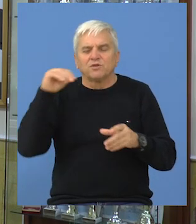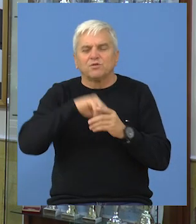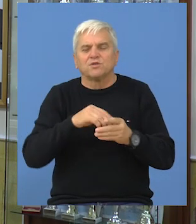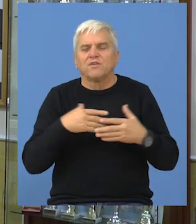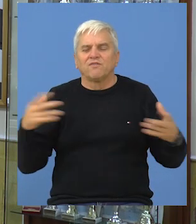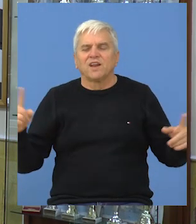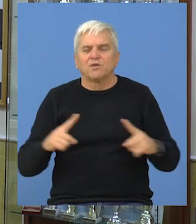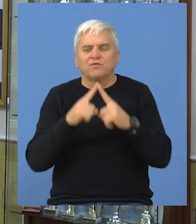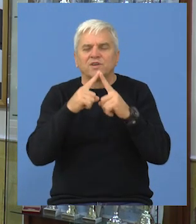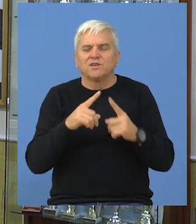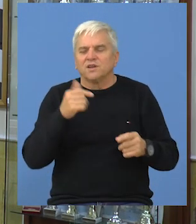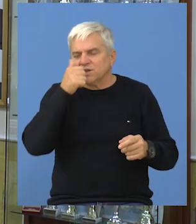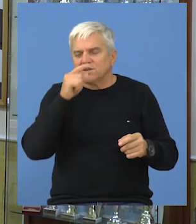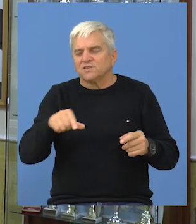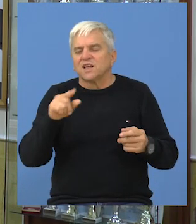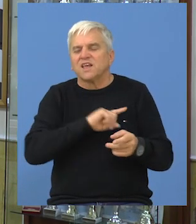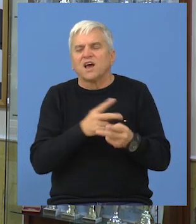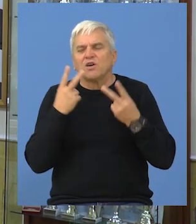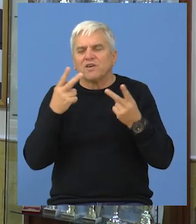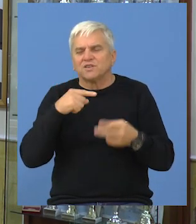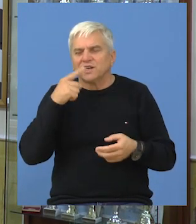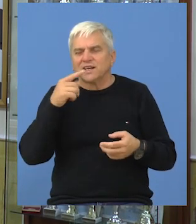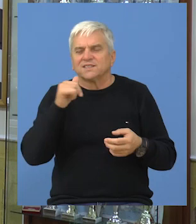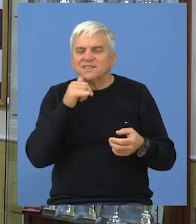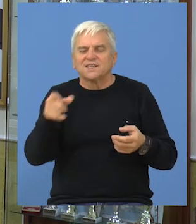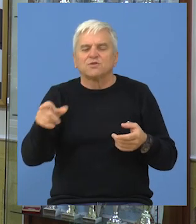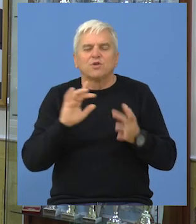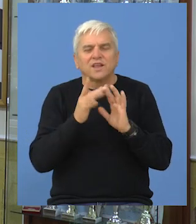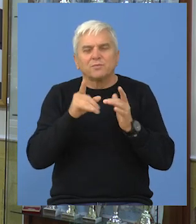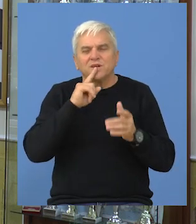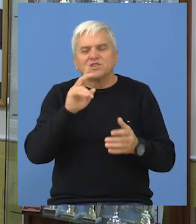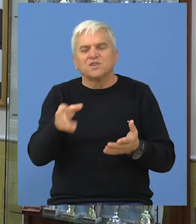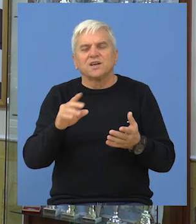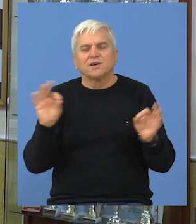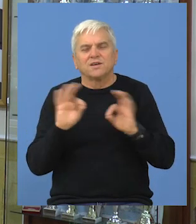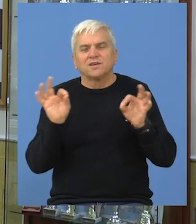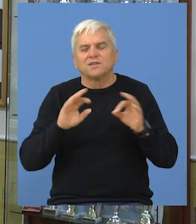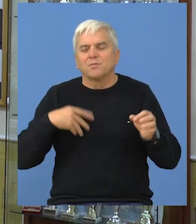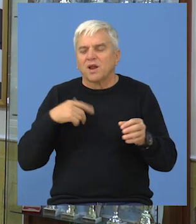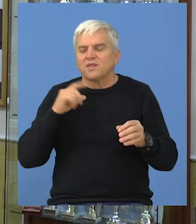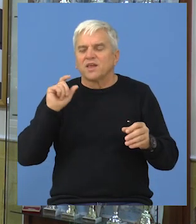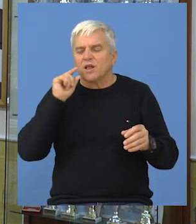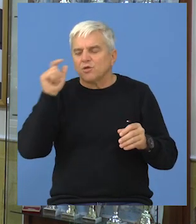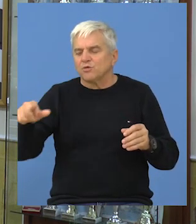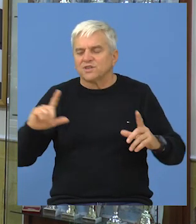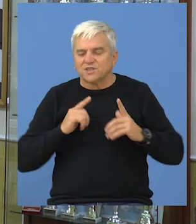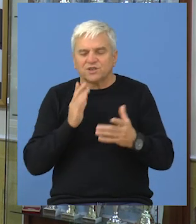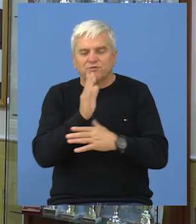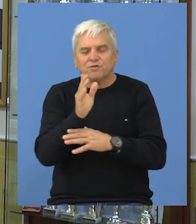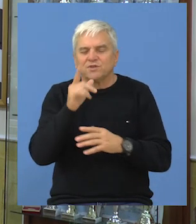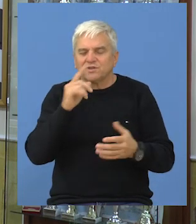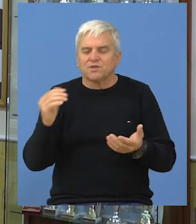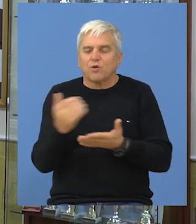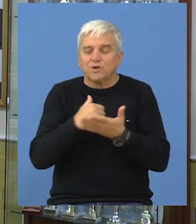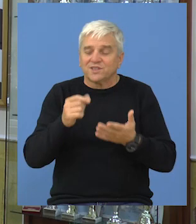steknu pravo da učestvuju na velikom finalu. Ono što još važno istacije jeste da ovo takmičenje u stvari priprema mlade ljude za